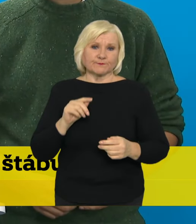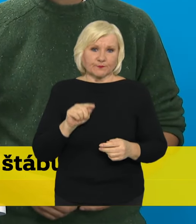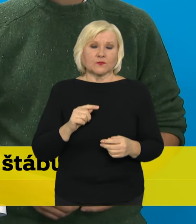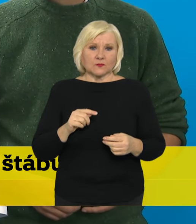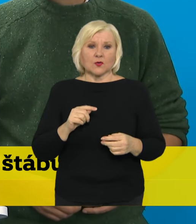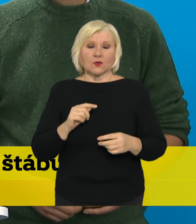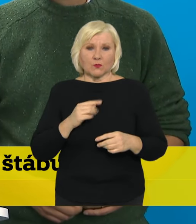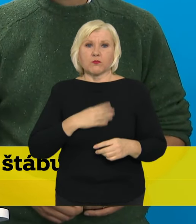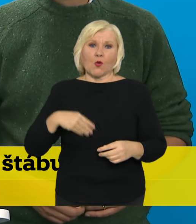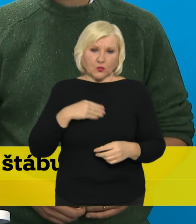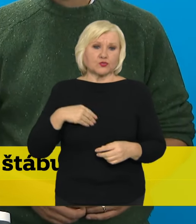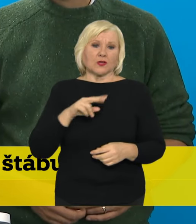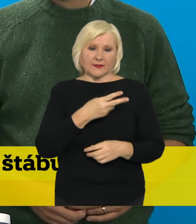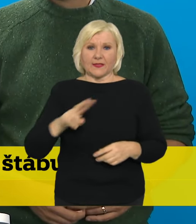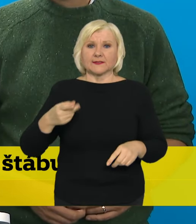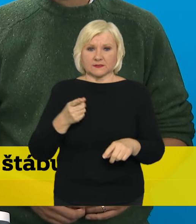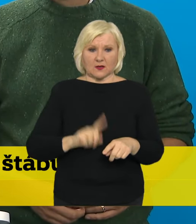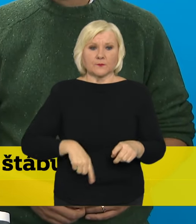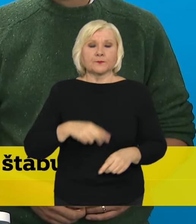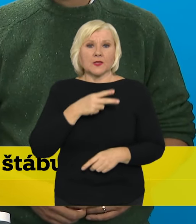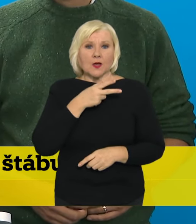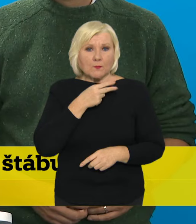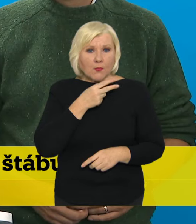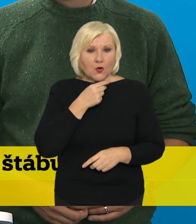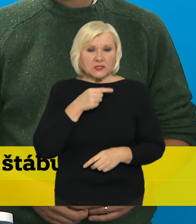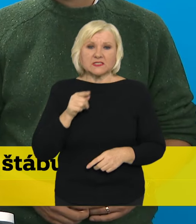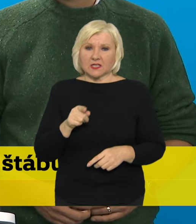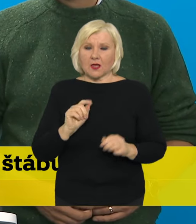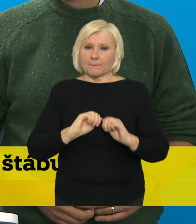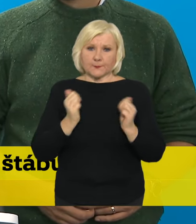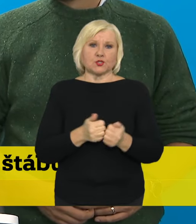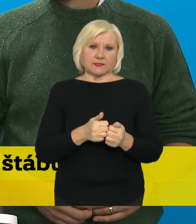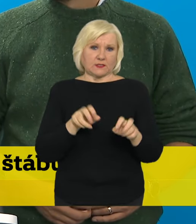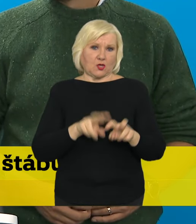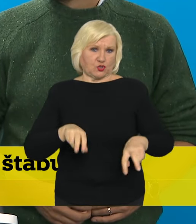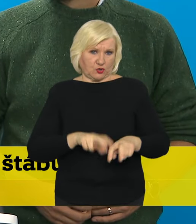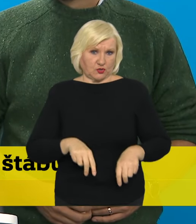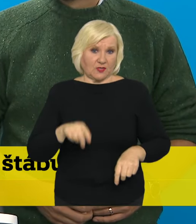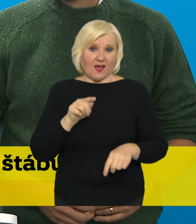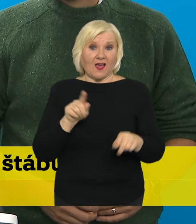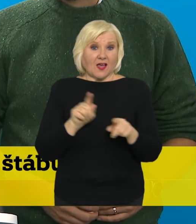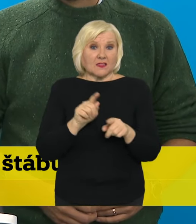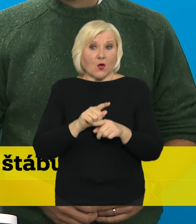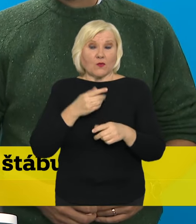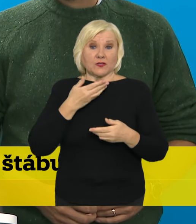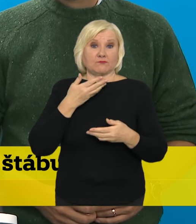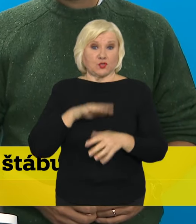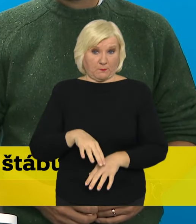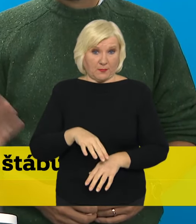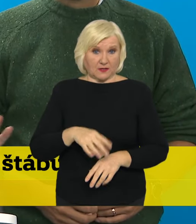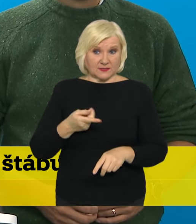se bohužel občas odehrává. Policie to velmi přísně řeší a takové skutky skutečně bude řešit v té